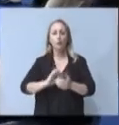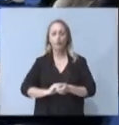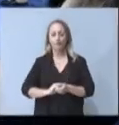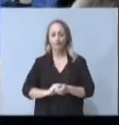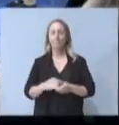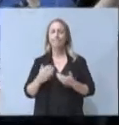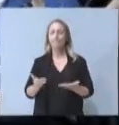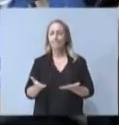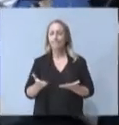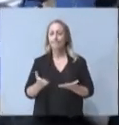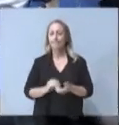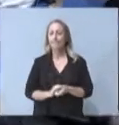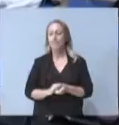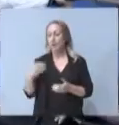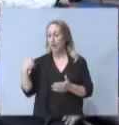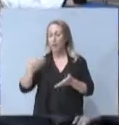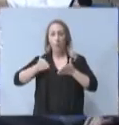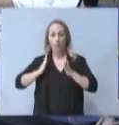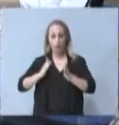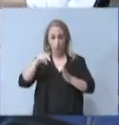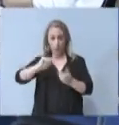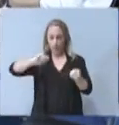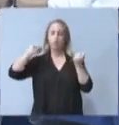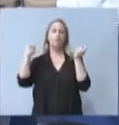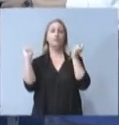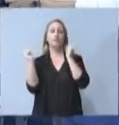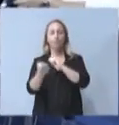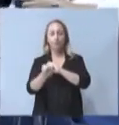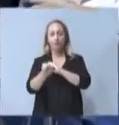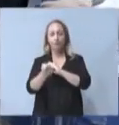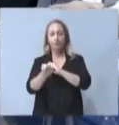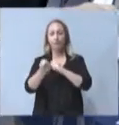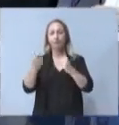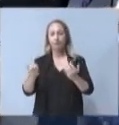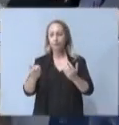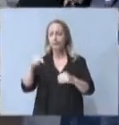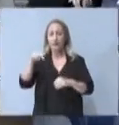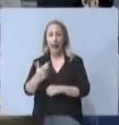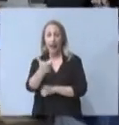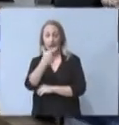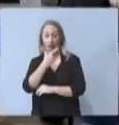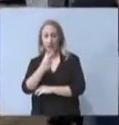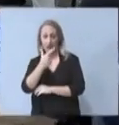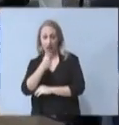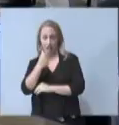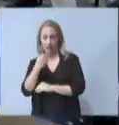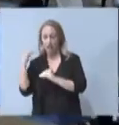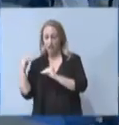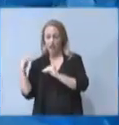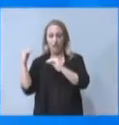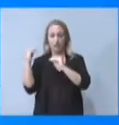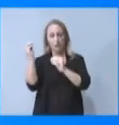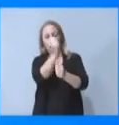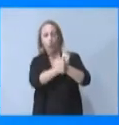Συνολικά, για την αντιμετώπιση της ακρίβειας, κ. Μητσοτάκης ανακοίνωσε τα μέτρα που αφορούν σε χαμηλό συντεληστή ΦΠΑ, σε προϊόντα